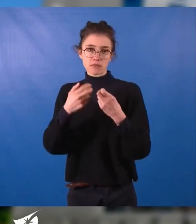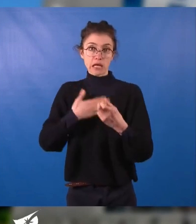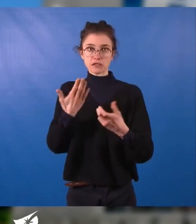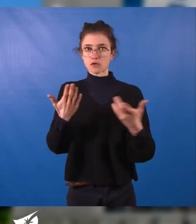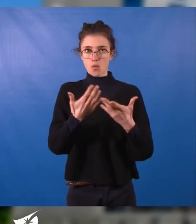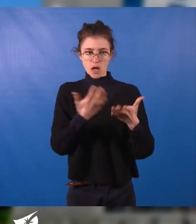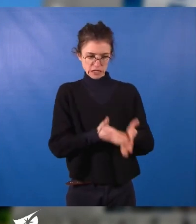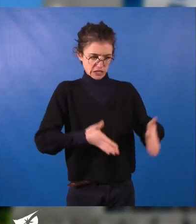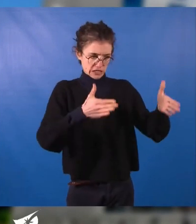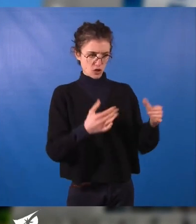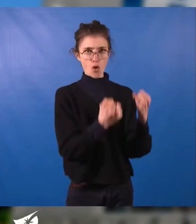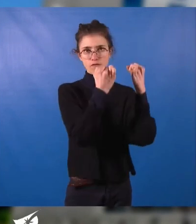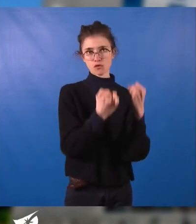métropole. Je vous remercie de votre attention. Merci. Merci.